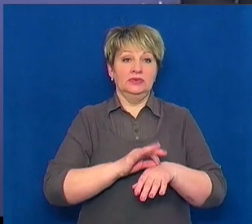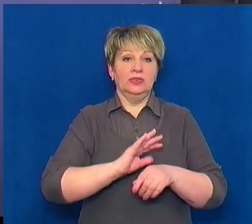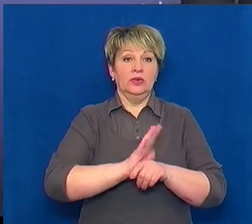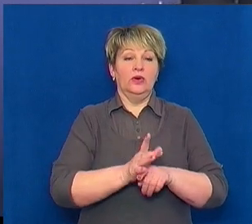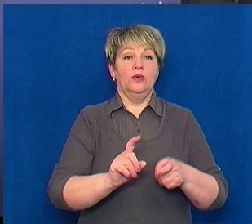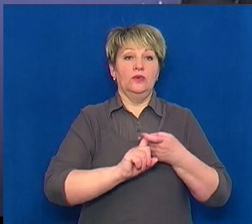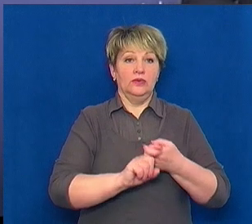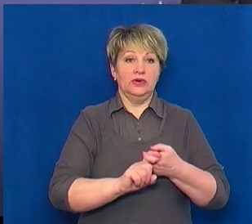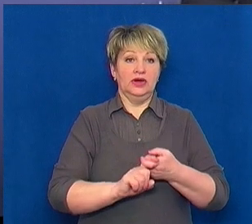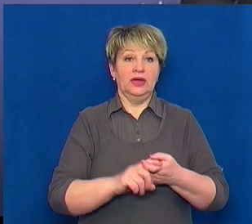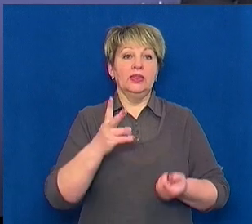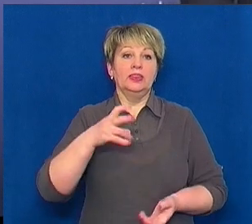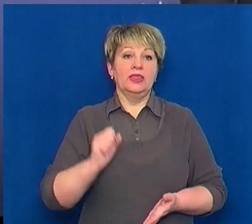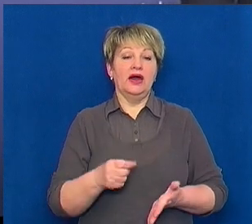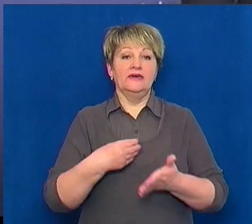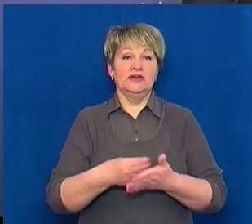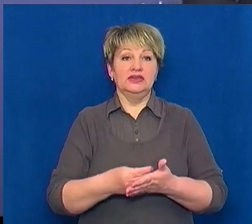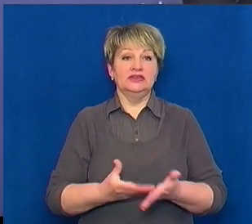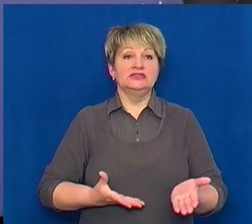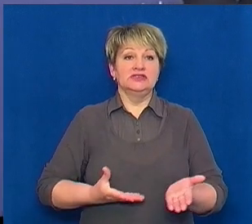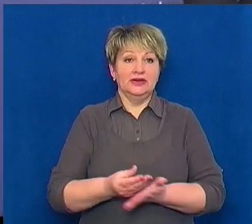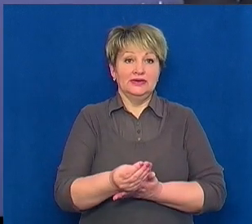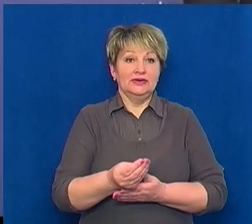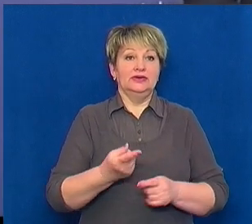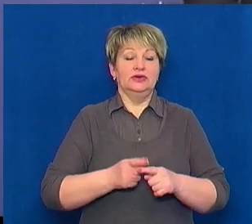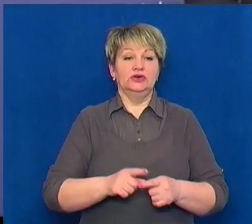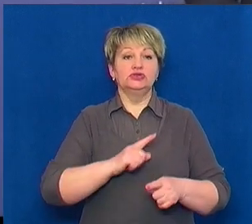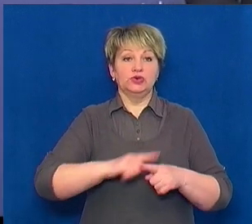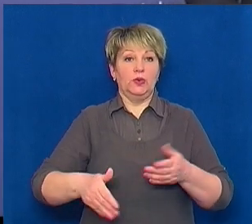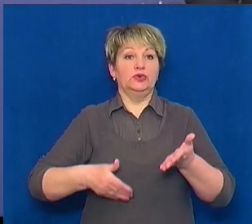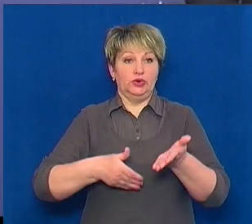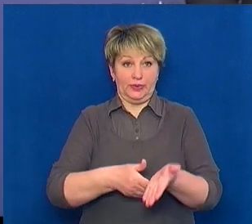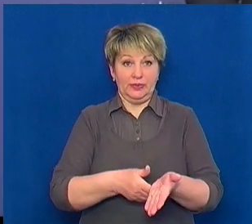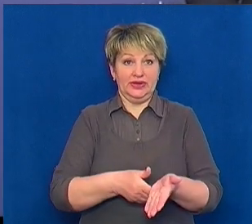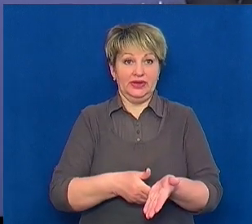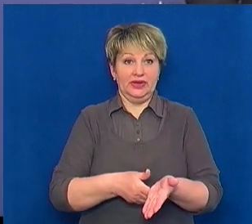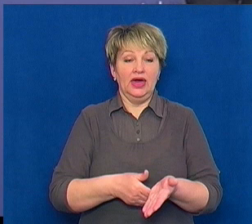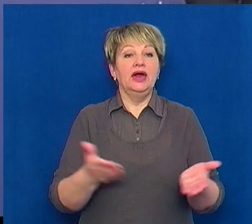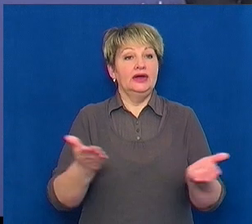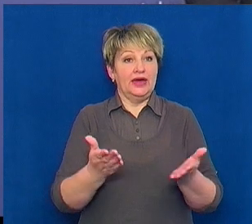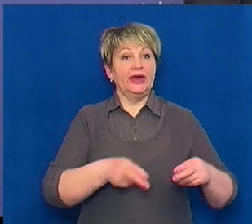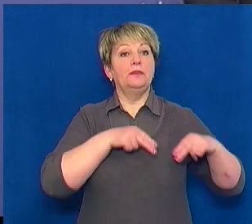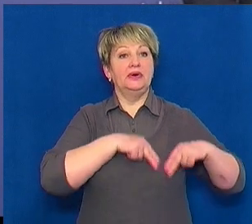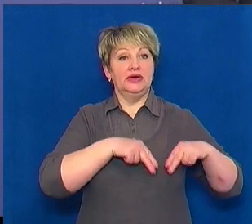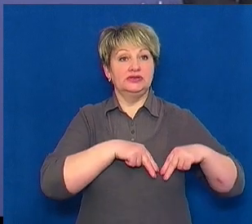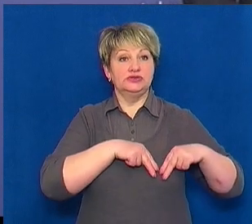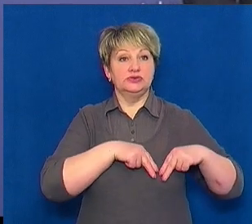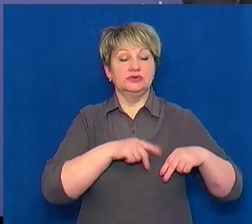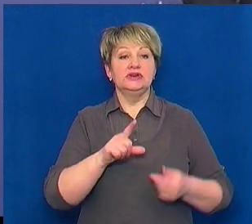нас фінансування, в тому числі бригад екстреної швидкої допомоги, які працюють з